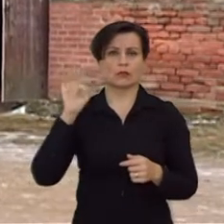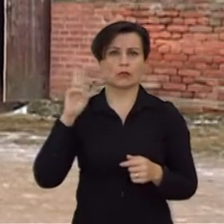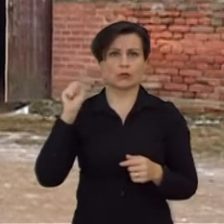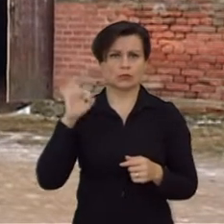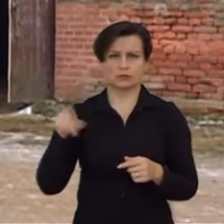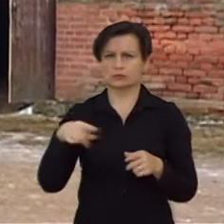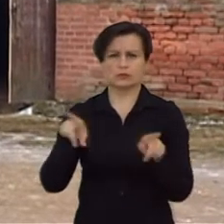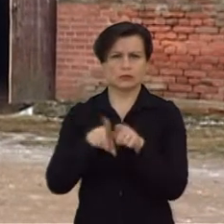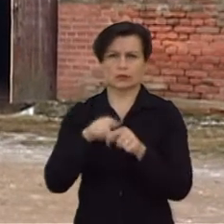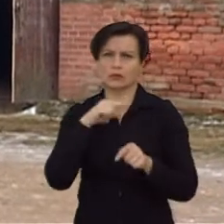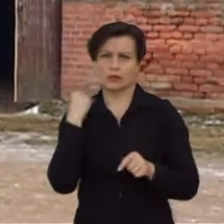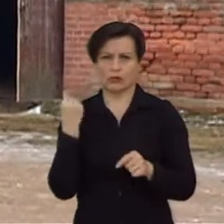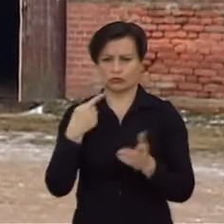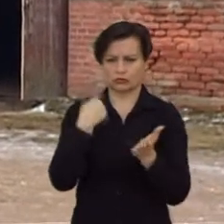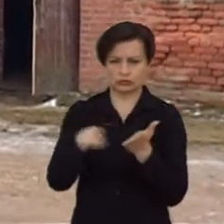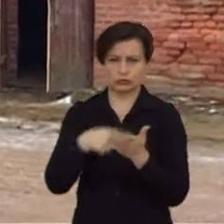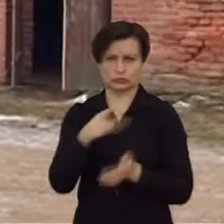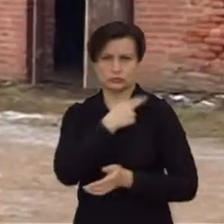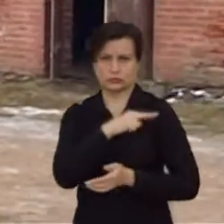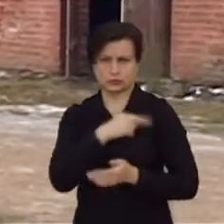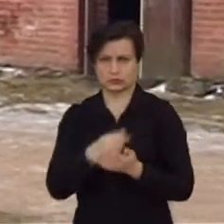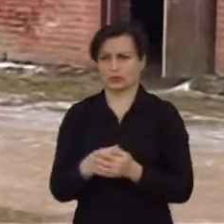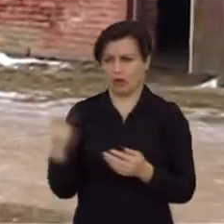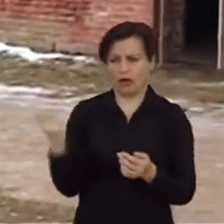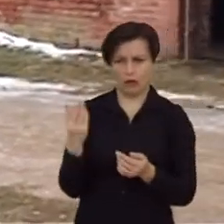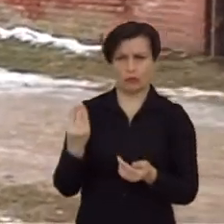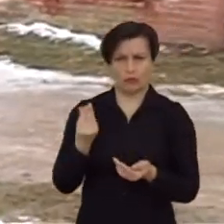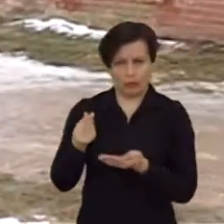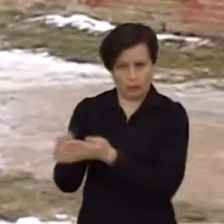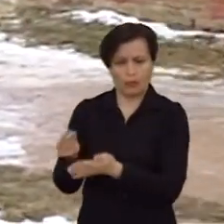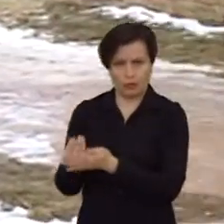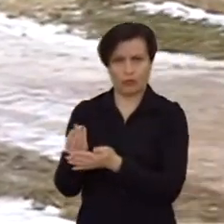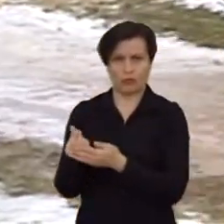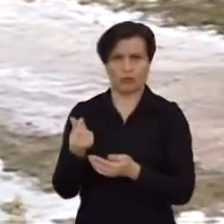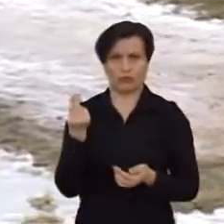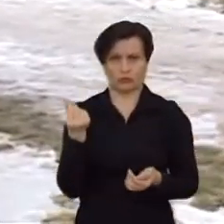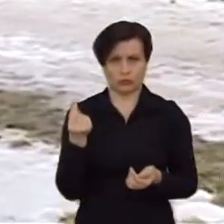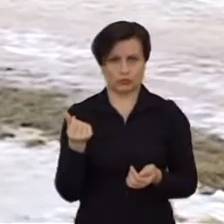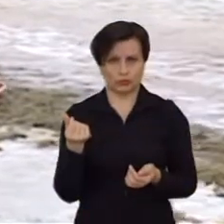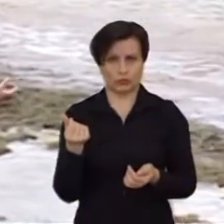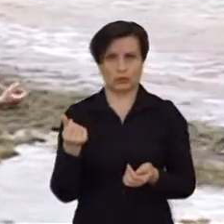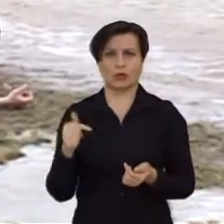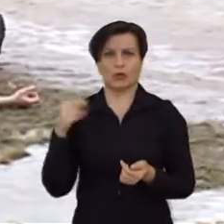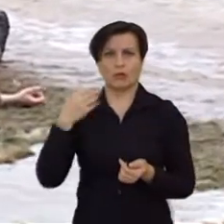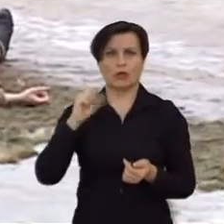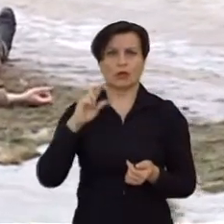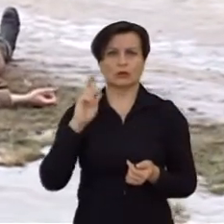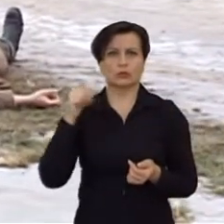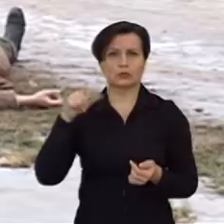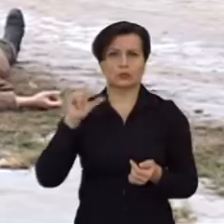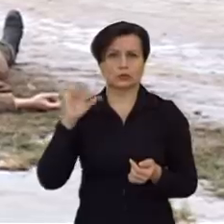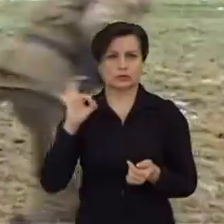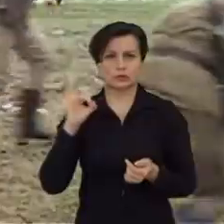Alojizas. Jis labai daug įšdavė. Jiem už tai mokėjo paskui rūbliais. Tai o Markulis pats